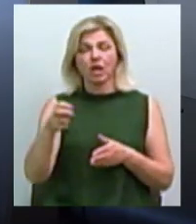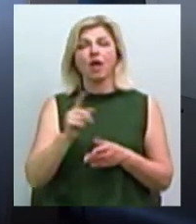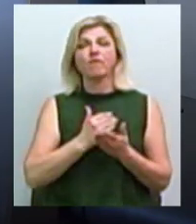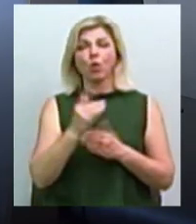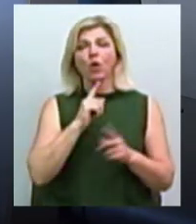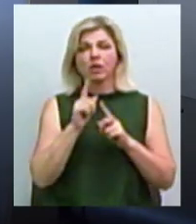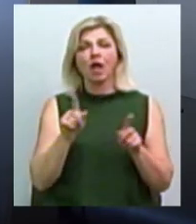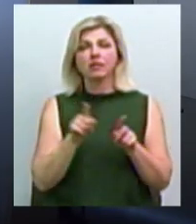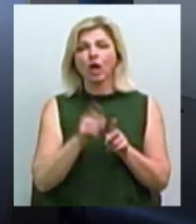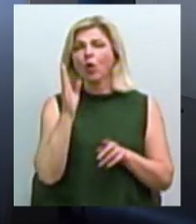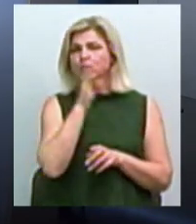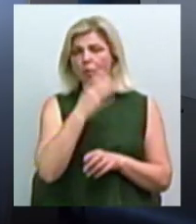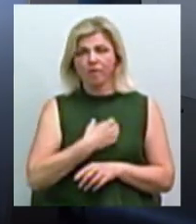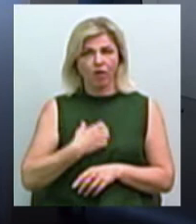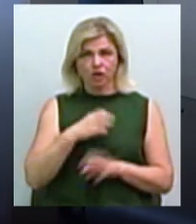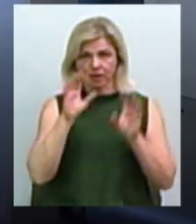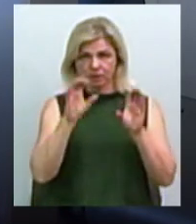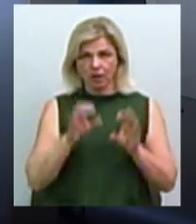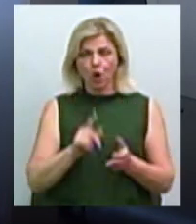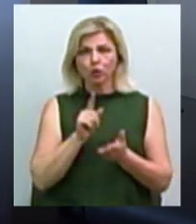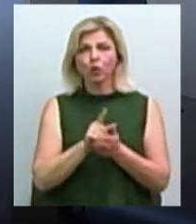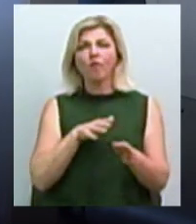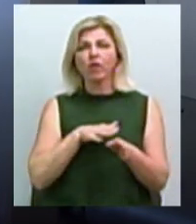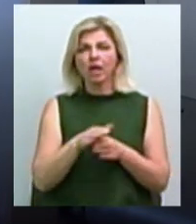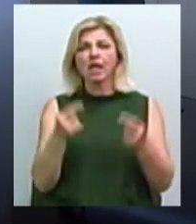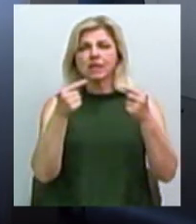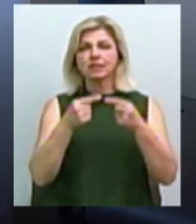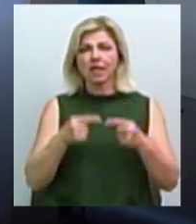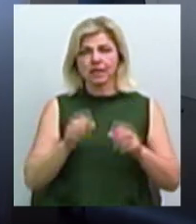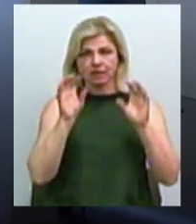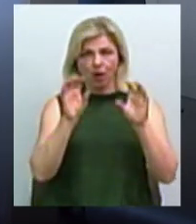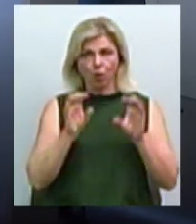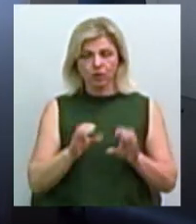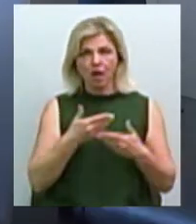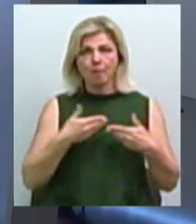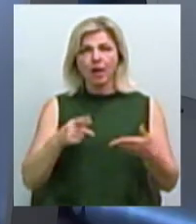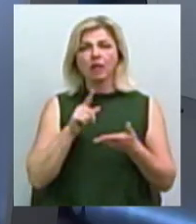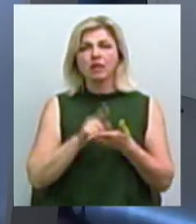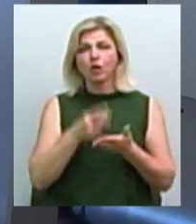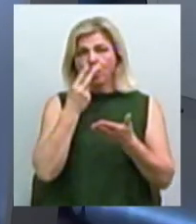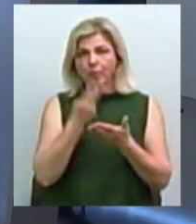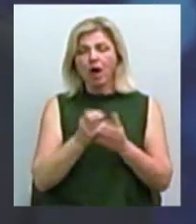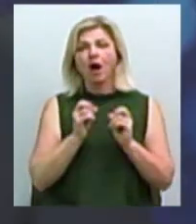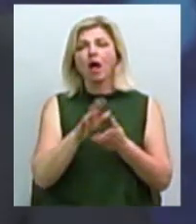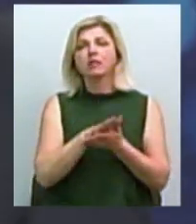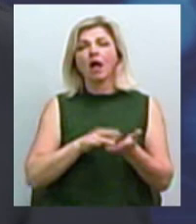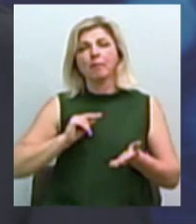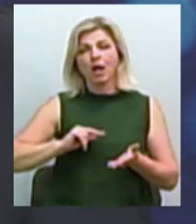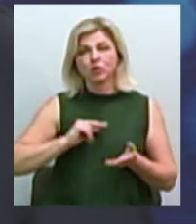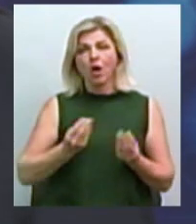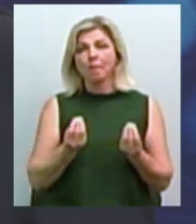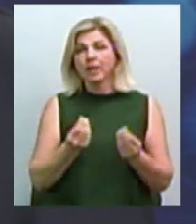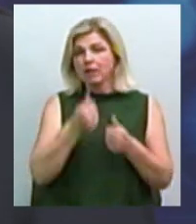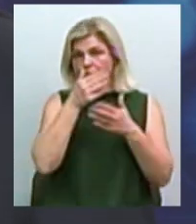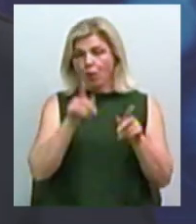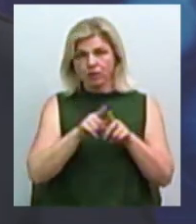доленосні закони мають бути витримані згідно законодавства про революторну політику. Ми маємо бачити, як нам далі працювати. Бізнес не може так